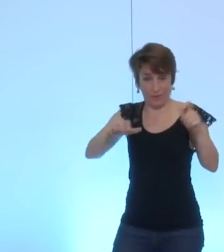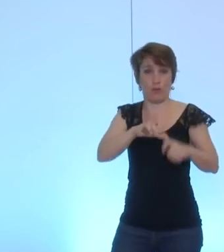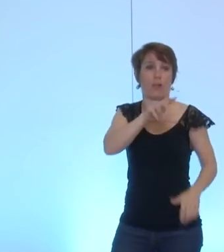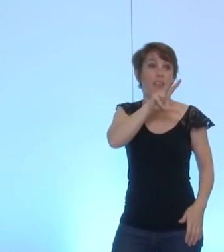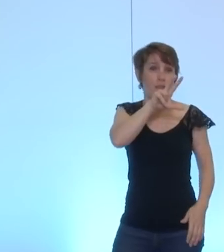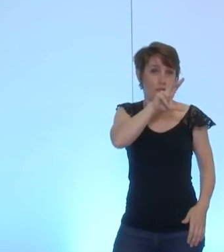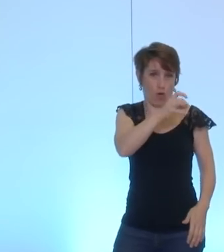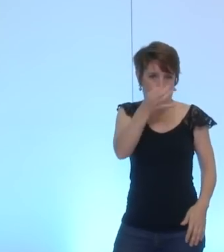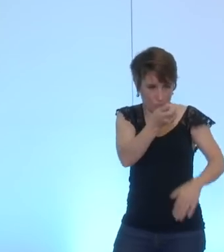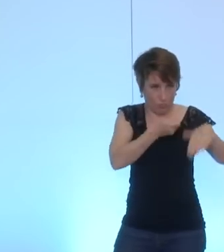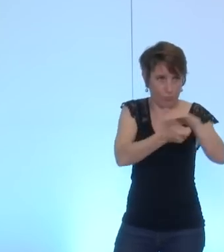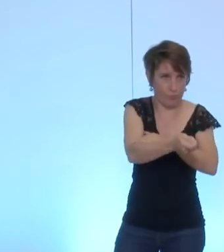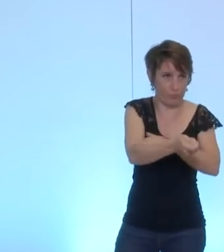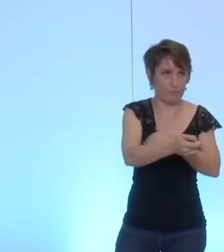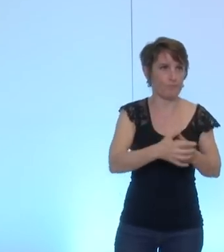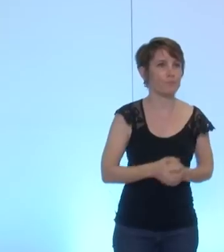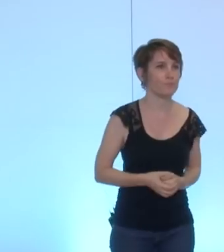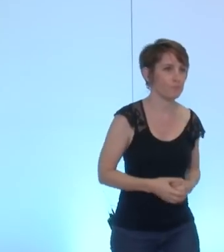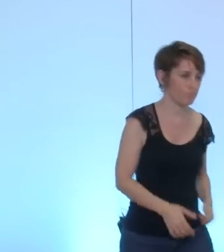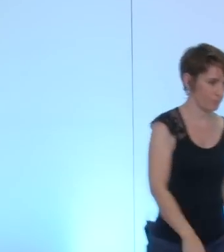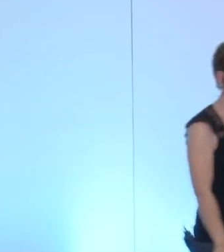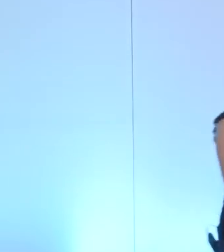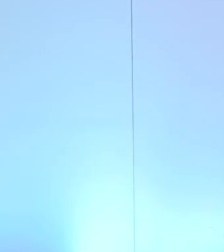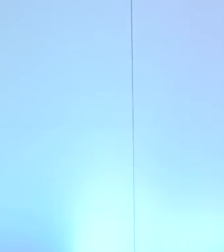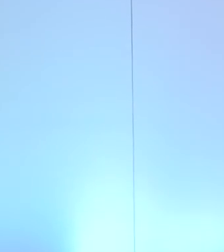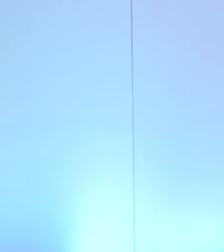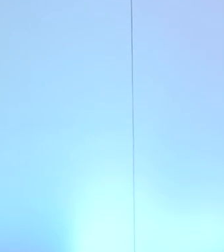collectivités qui est plafonné à 1,2 million d'euros sur 3 ans,